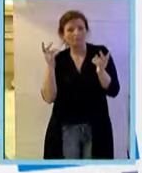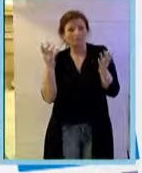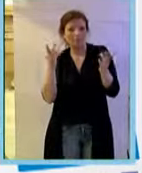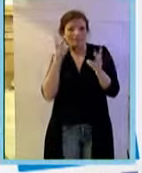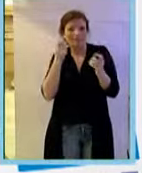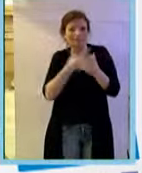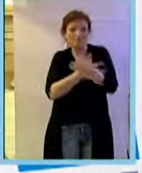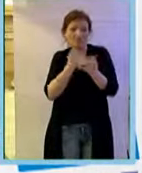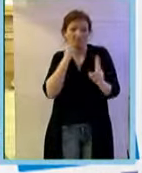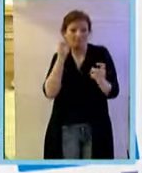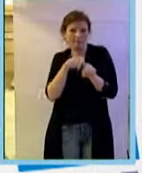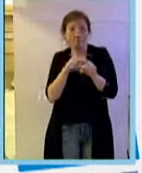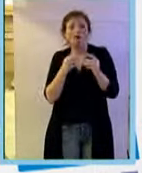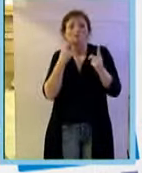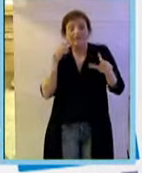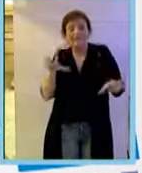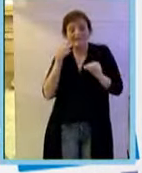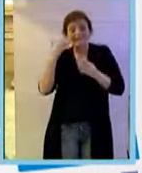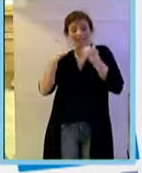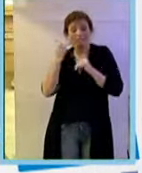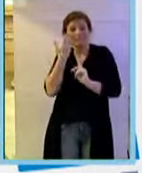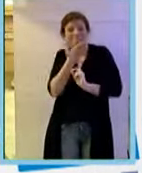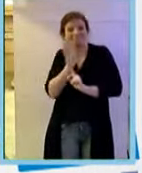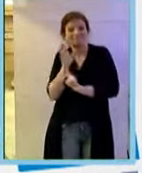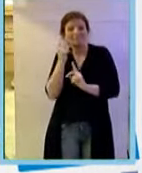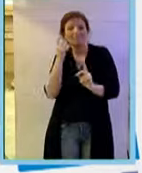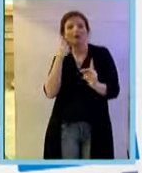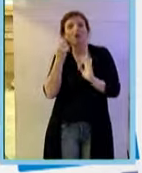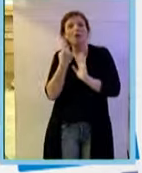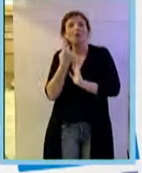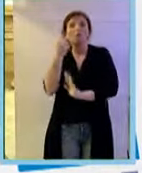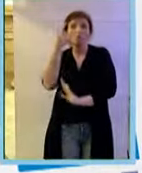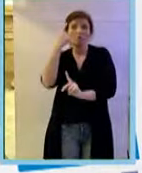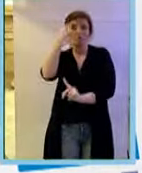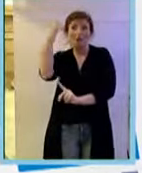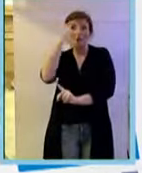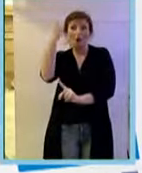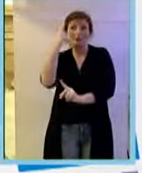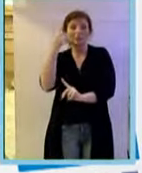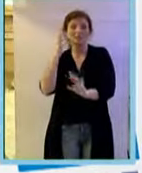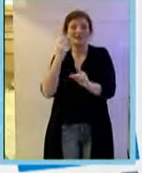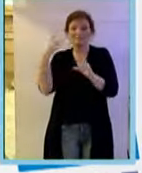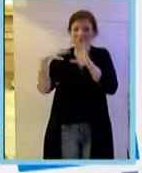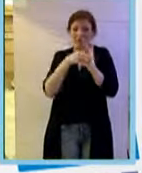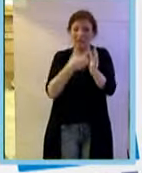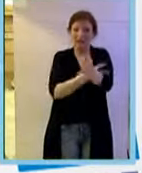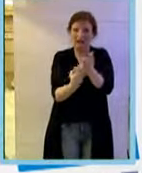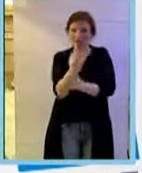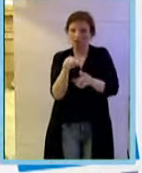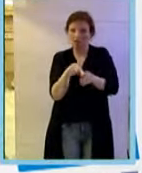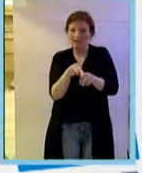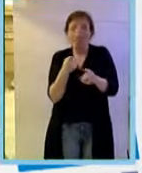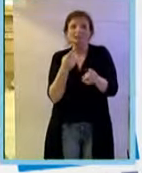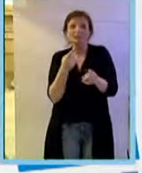vasi all'inizio vi ho fatto vedere che una delle ipotesi fondamentali relative all'angiogenisi riguardano non